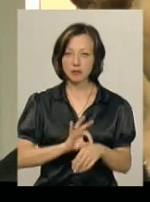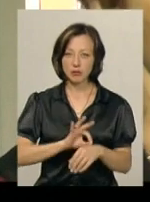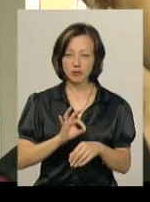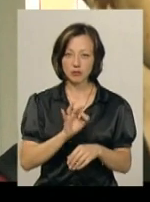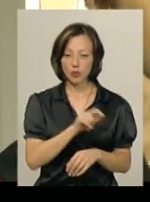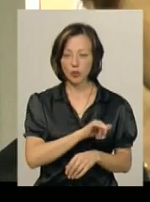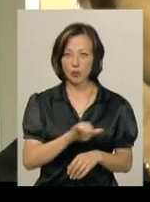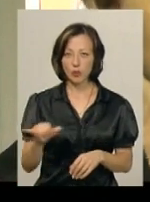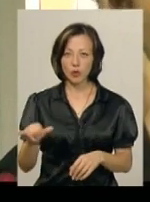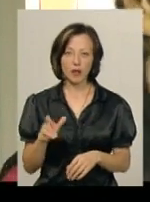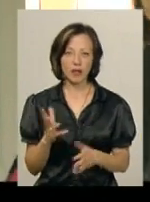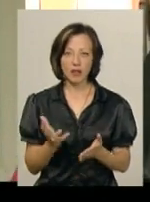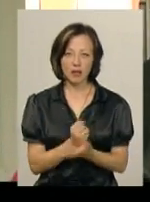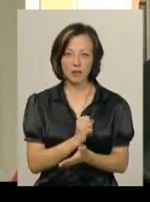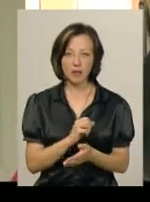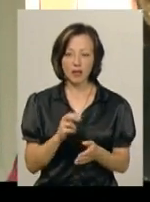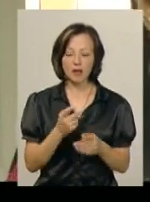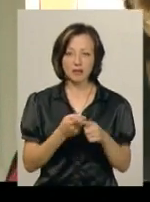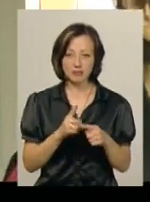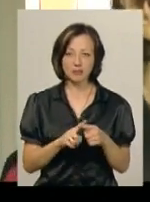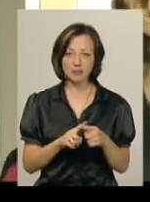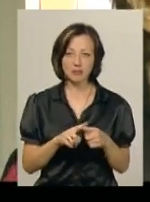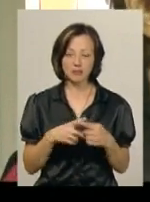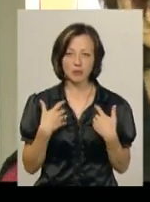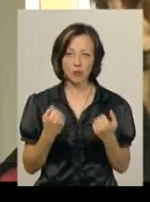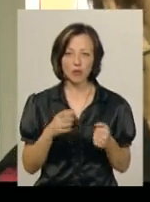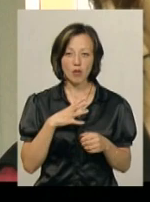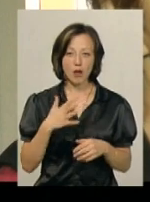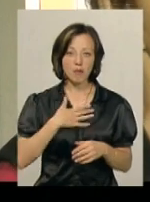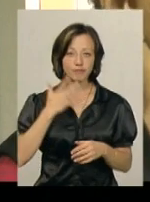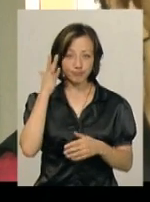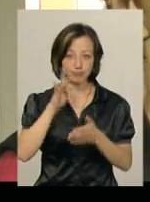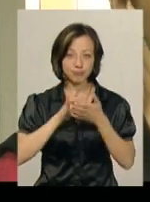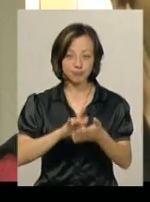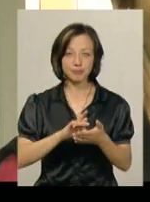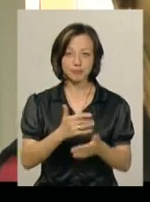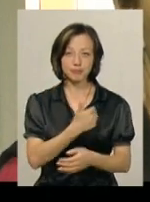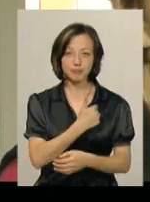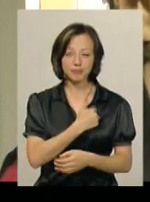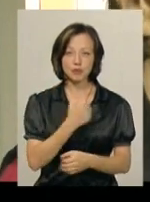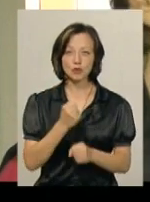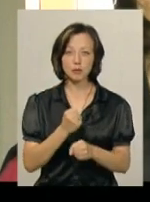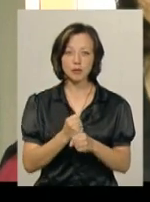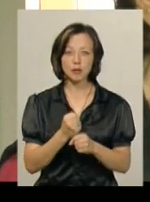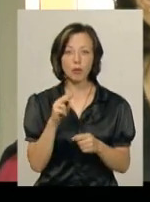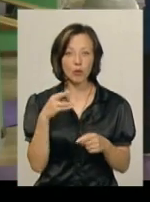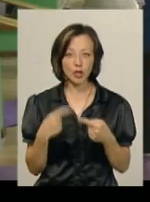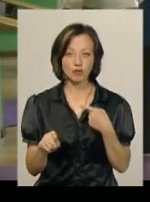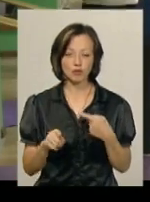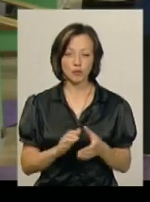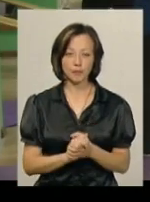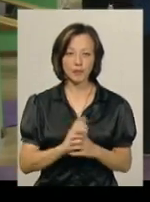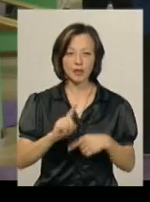время і не виходити з поліклініки, тому поставлена була мета зробити по-іншому.